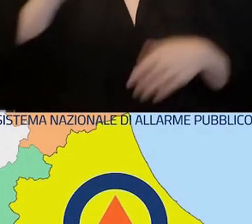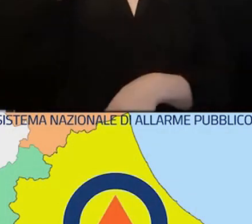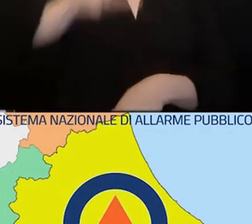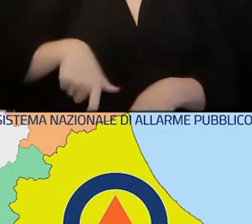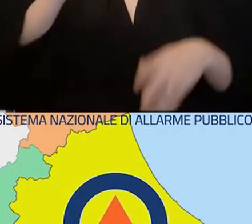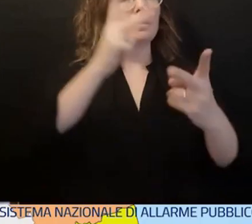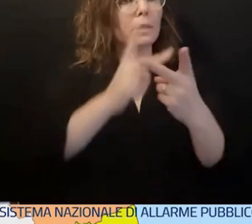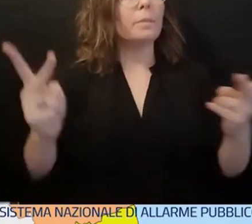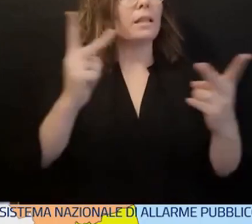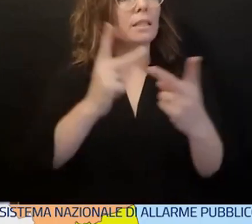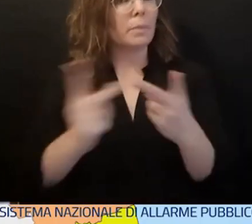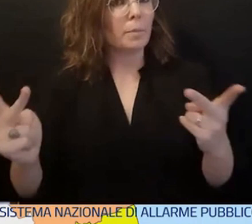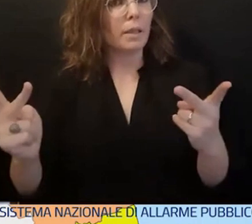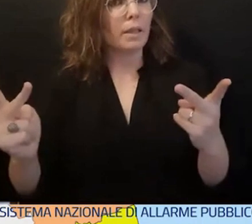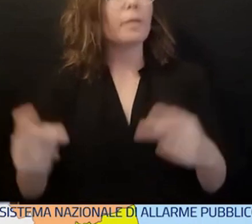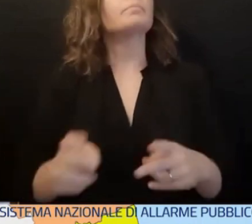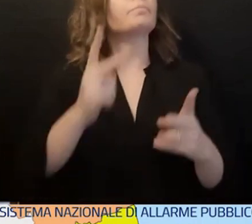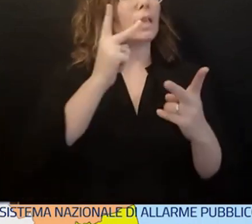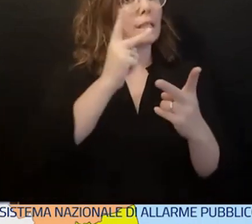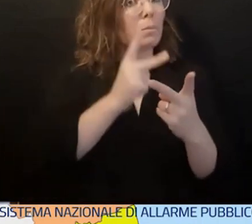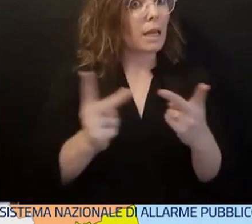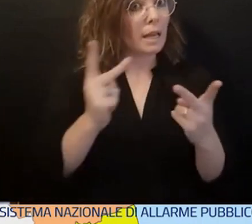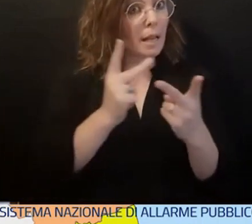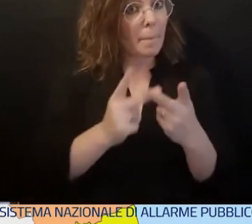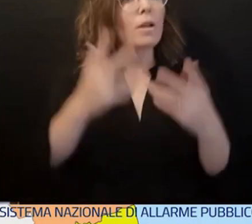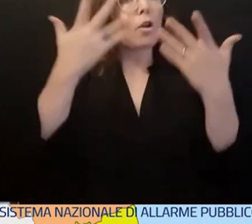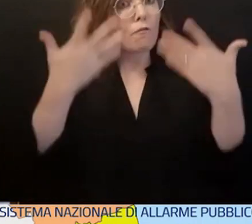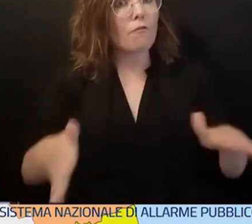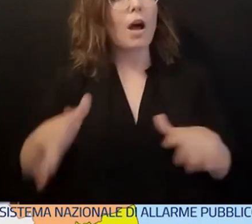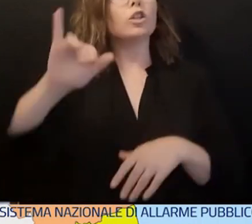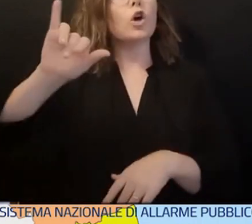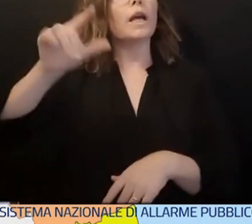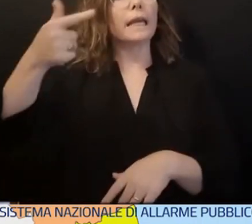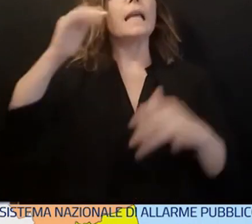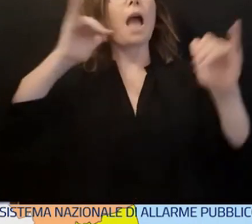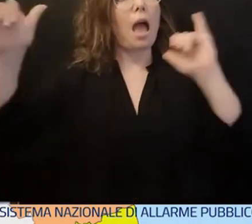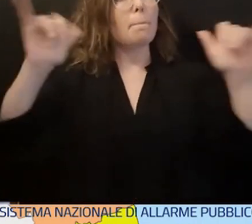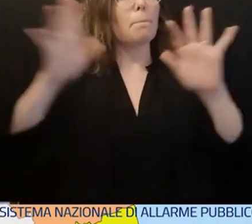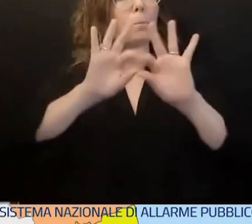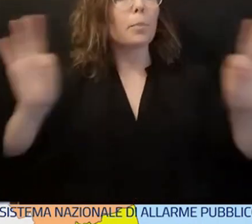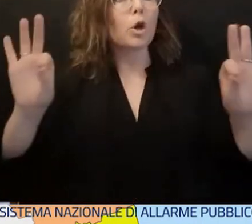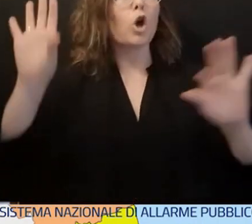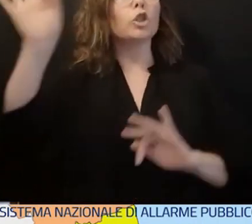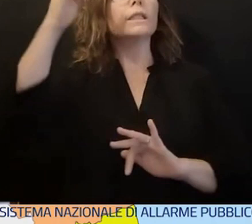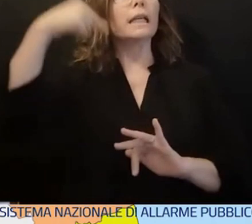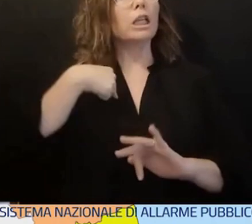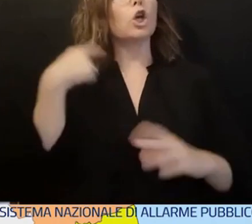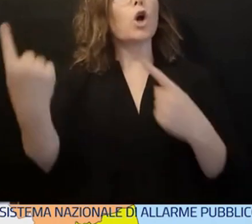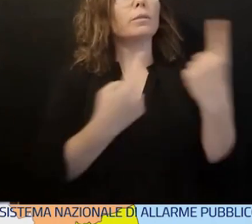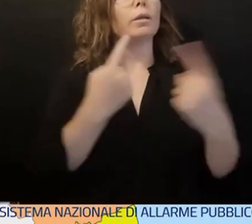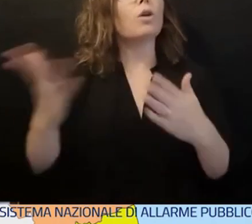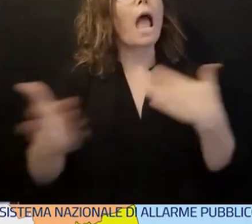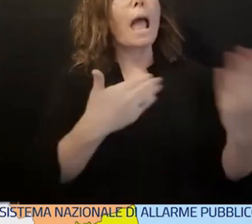sperimentazione di cui a brevissimo si doterà l'Italia. Quando sarà operativo permetterà di diffondere allarmi pubblici che arriveranno